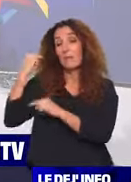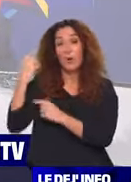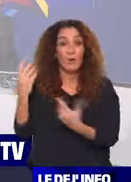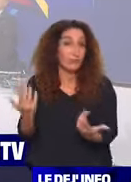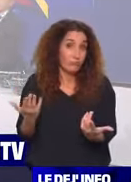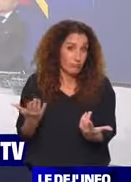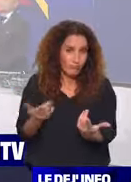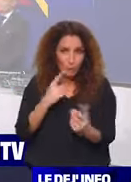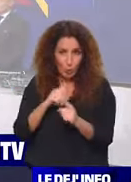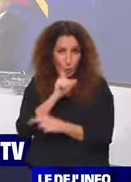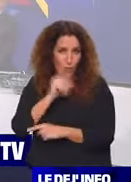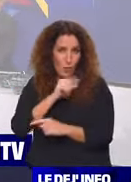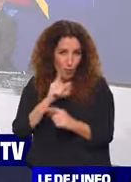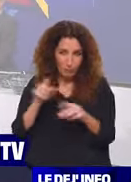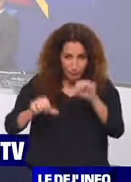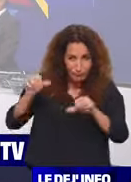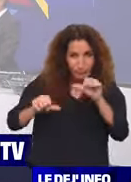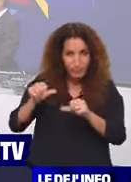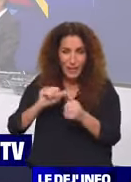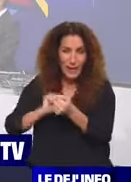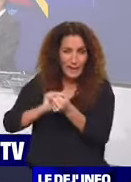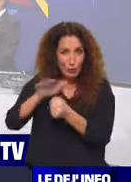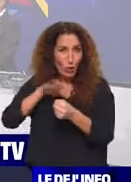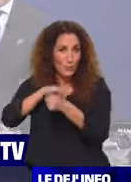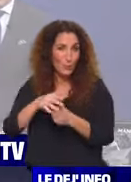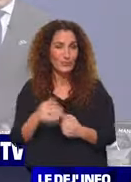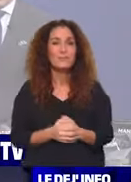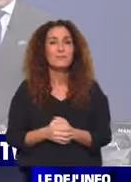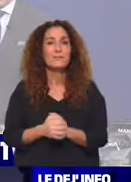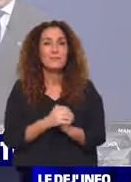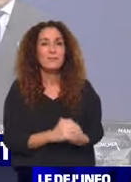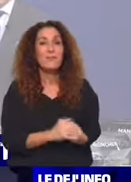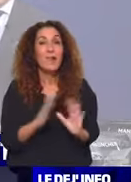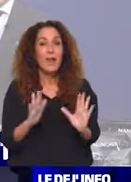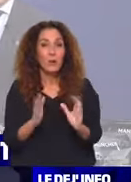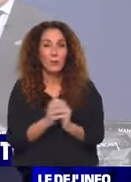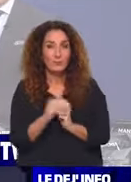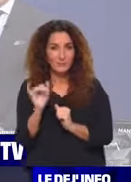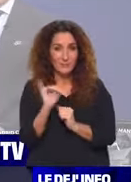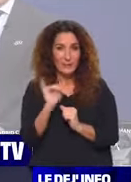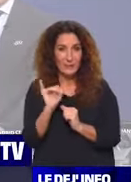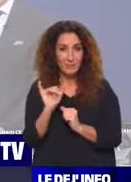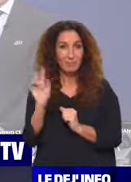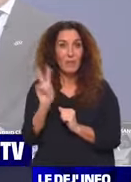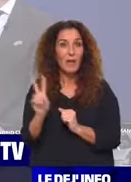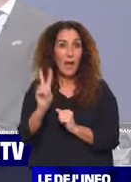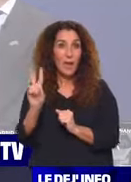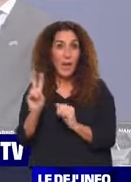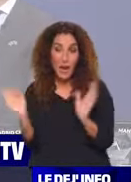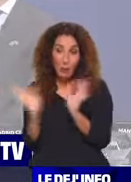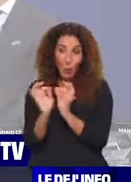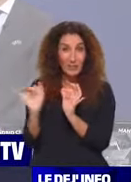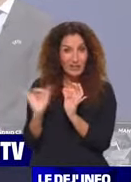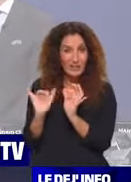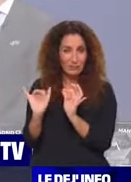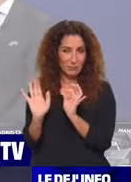phase de poule de la Ligue des champions. André Archavine donc va désigner dans quelques instants l'adversaire de Villarreal. Peut-être l'adversaire